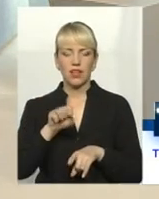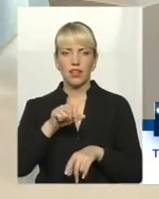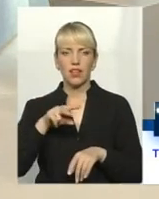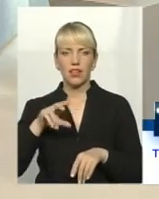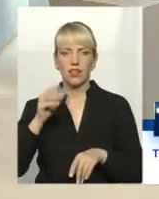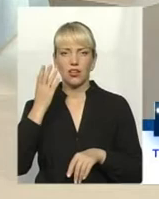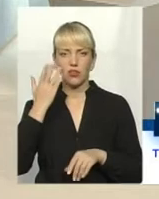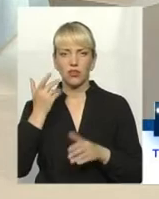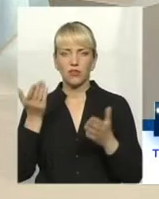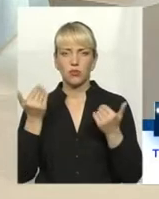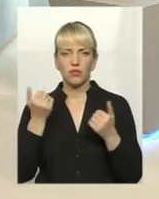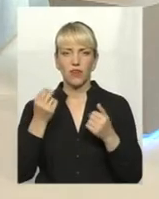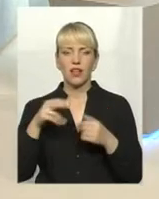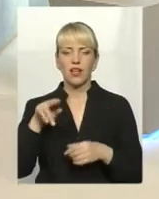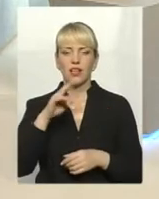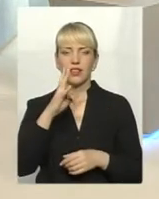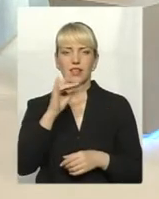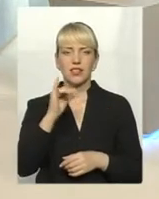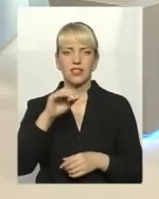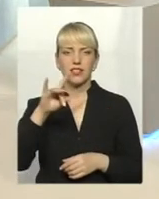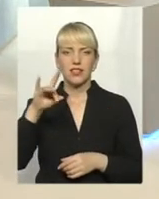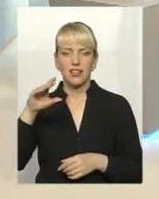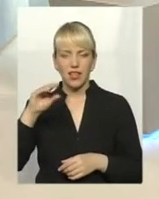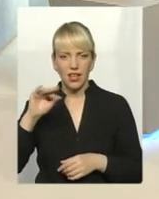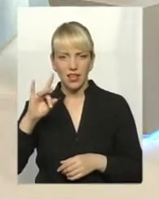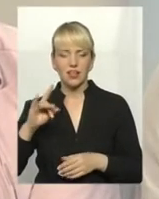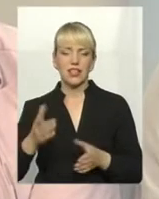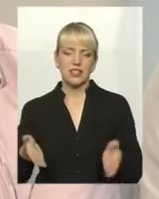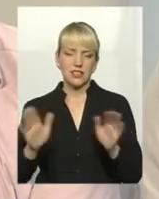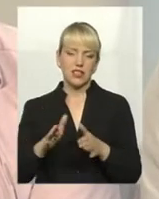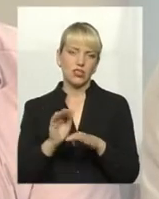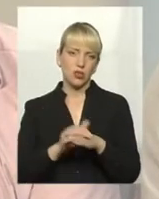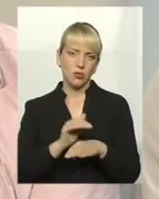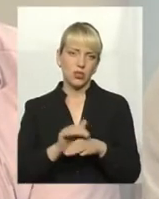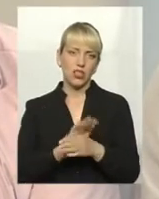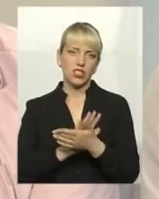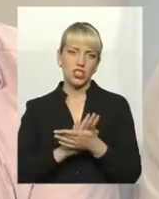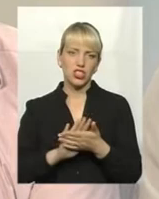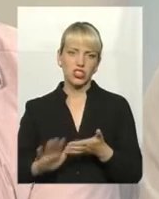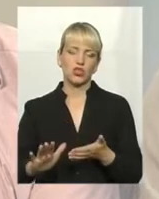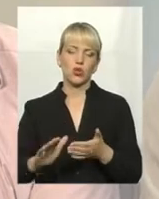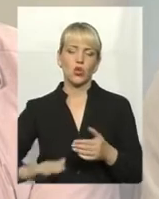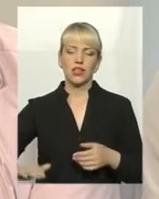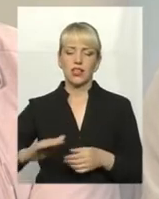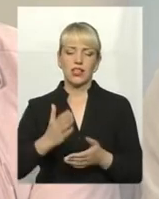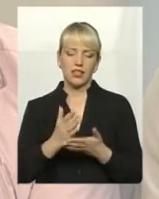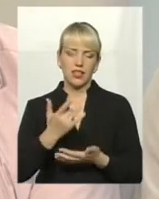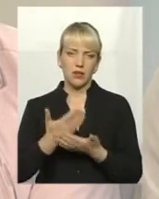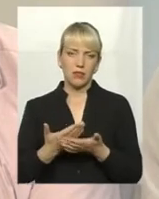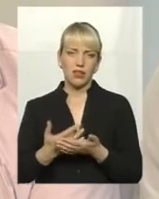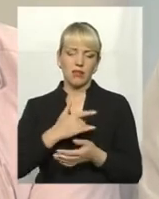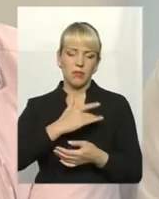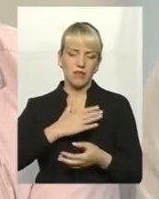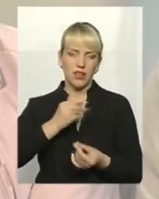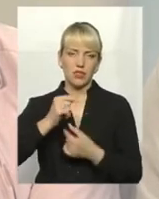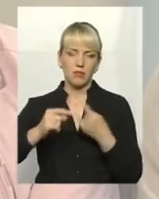відпочиваєш на Дністрі, залиши після себе чисту територію, я кажу, вже є ті приватні підприємці, встановлені мусорні